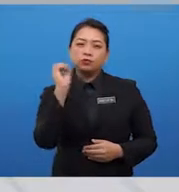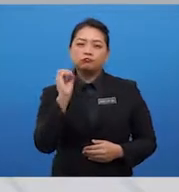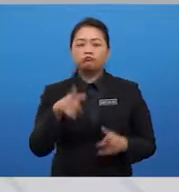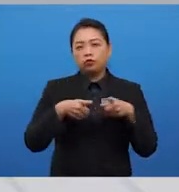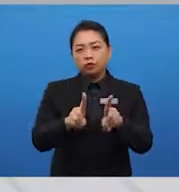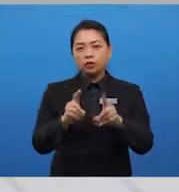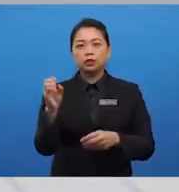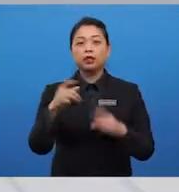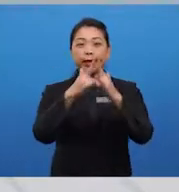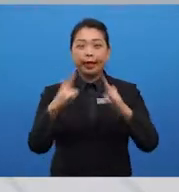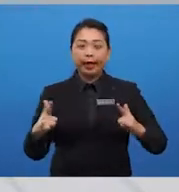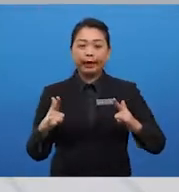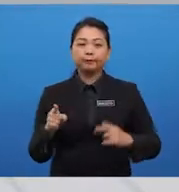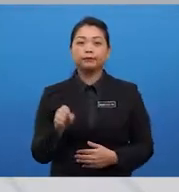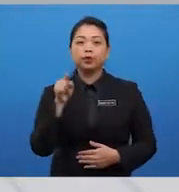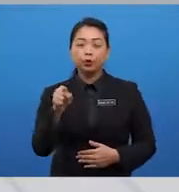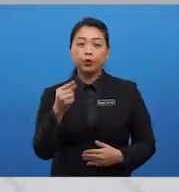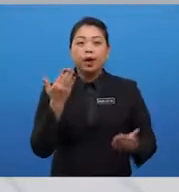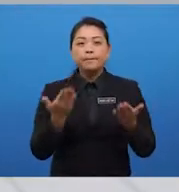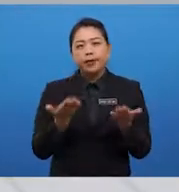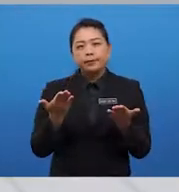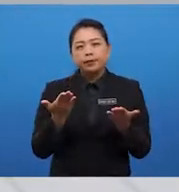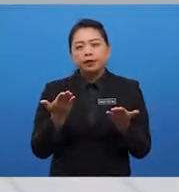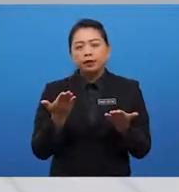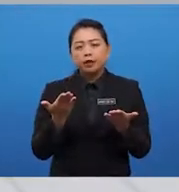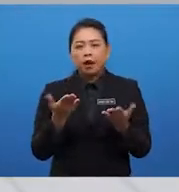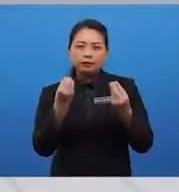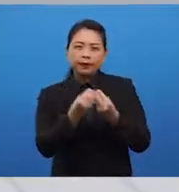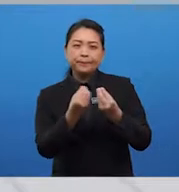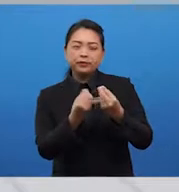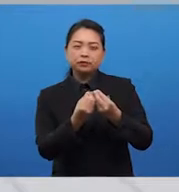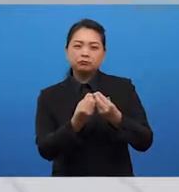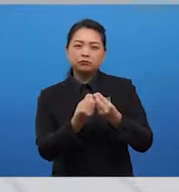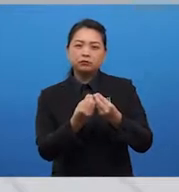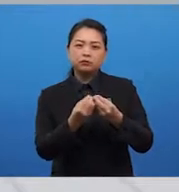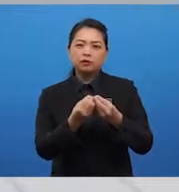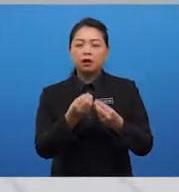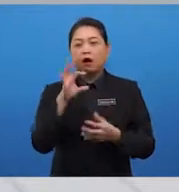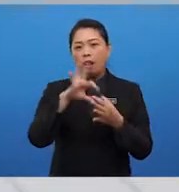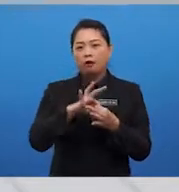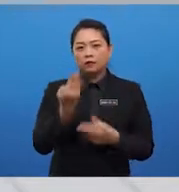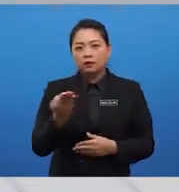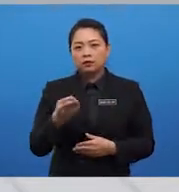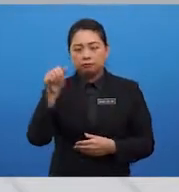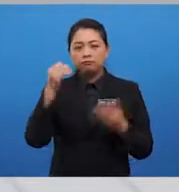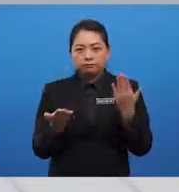Now, you may, there are a number of things that you may need to include in the email.